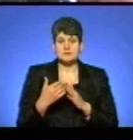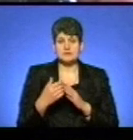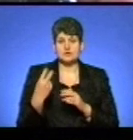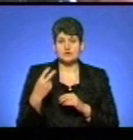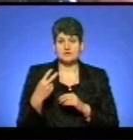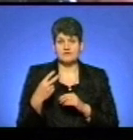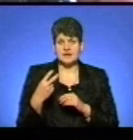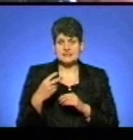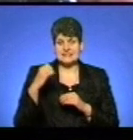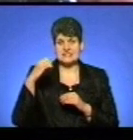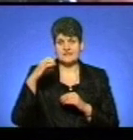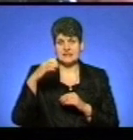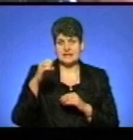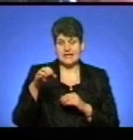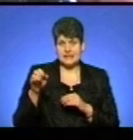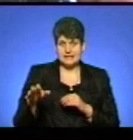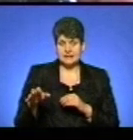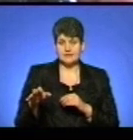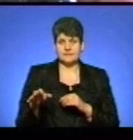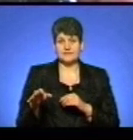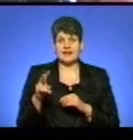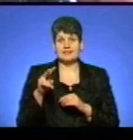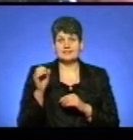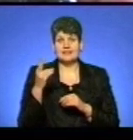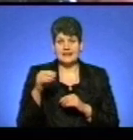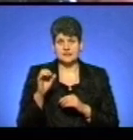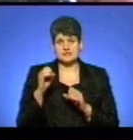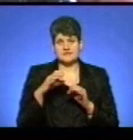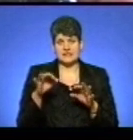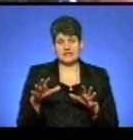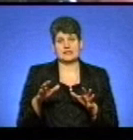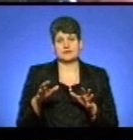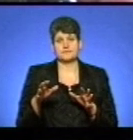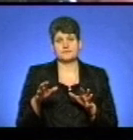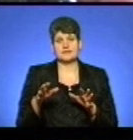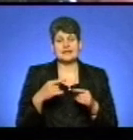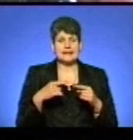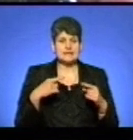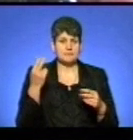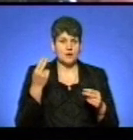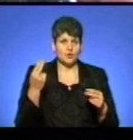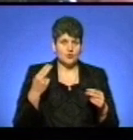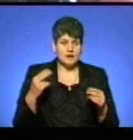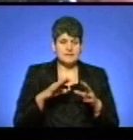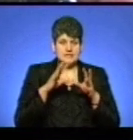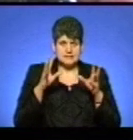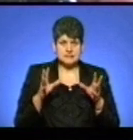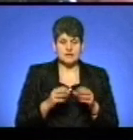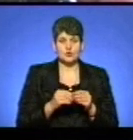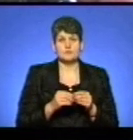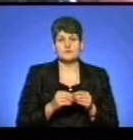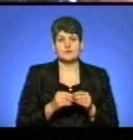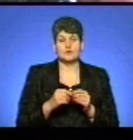світильників, летосвітильників світодіодних, різними кольорами, загалом одного